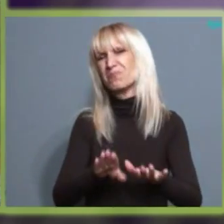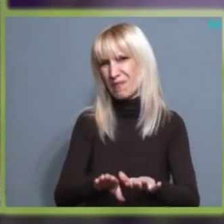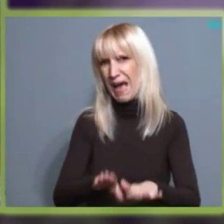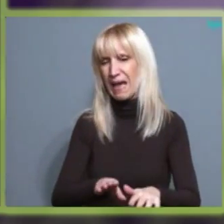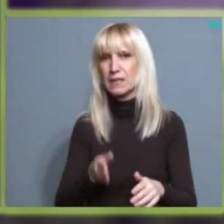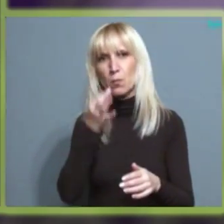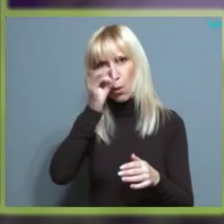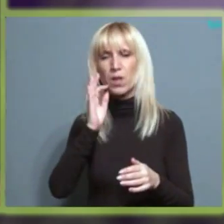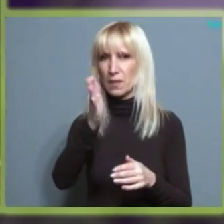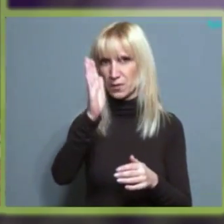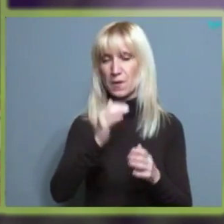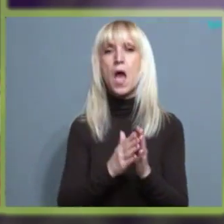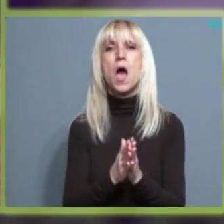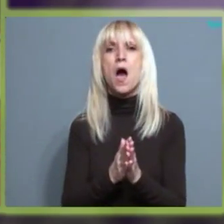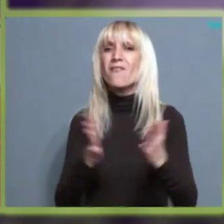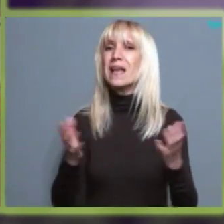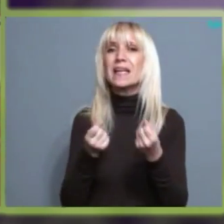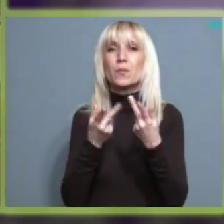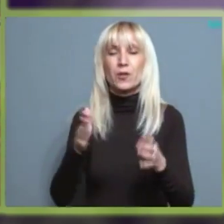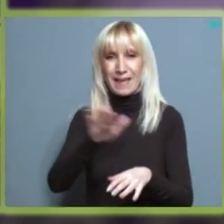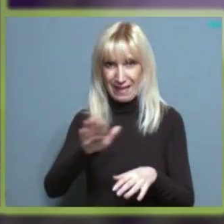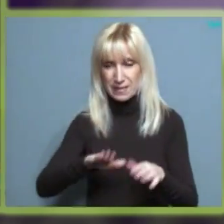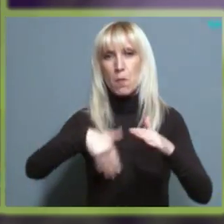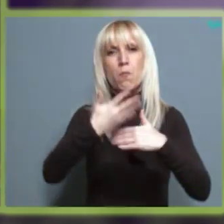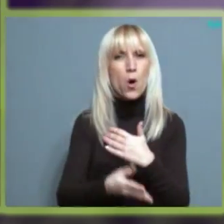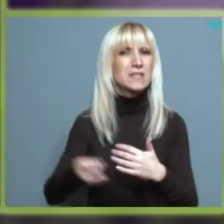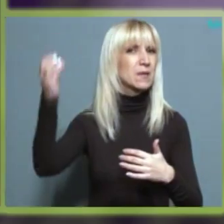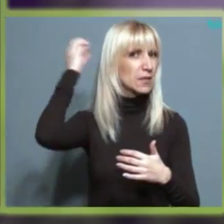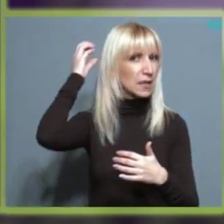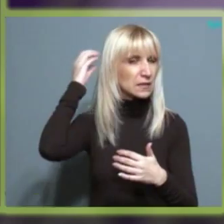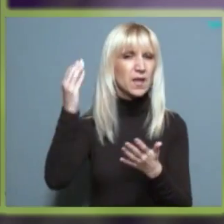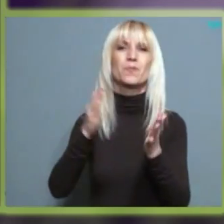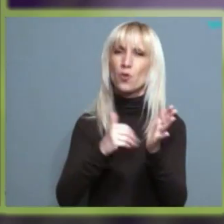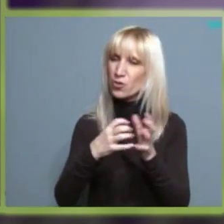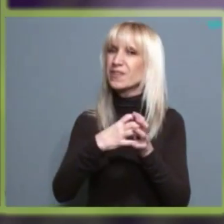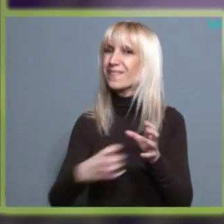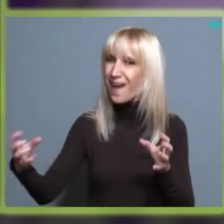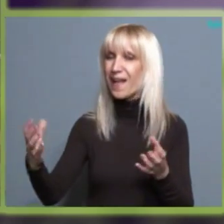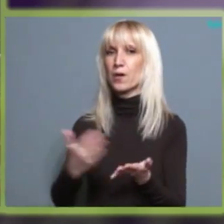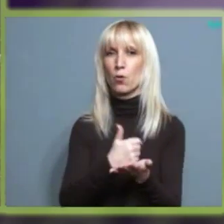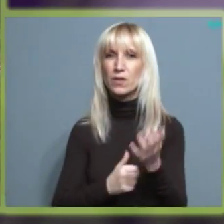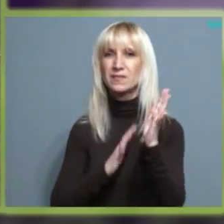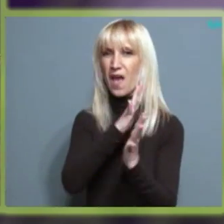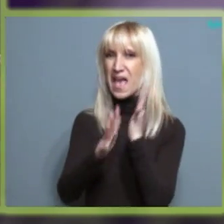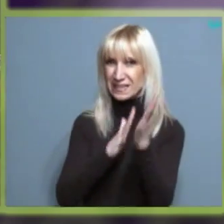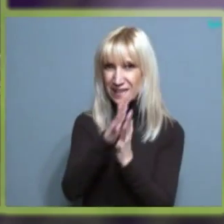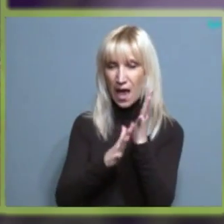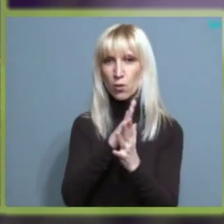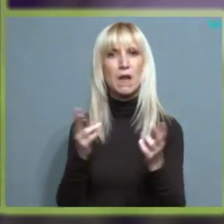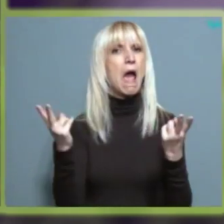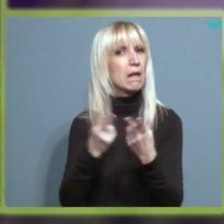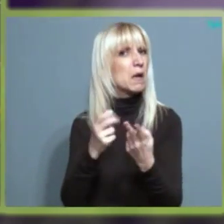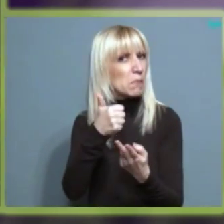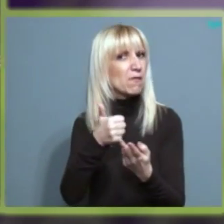Da veliki broj dece posle implantacije i dalje koristi gest kao dominantan način komunikacije, pokazuje 13 studija,